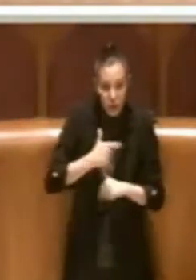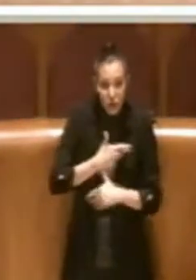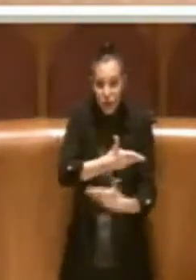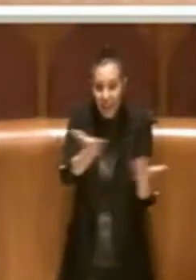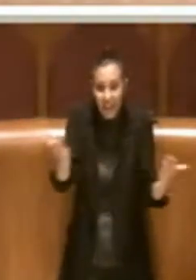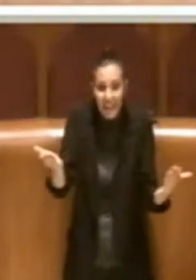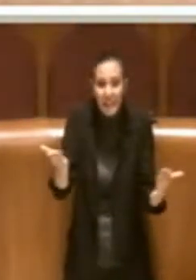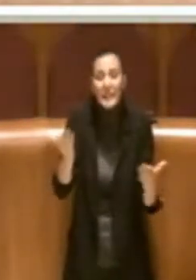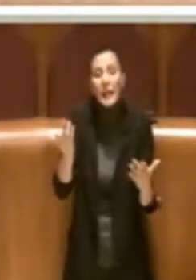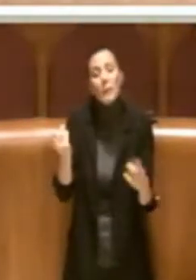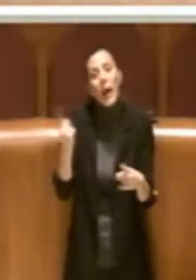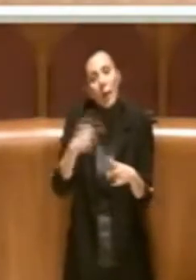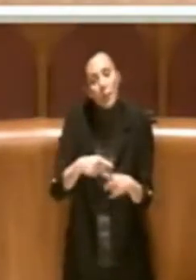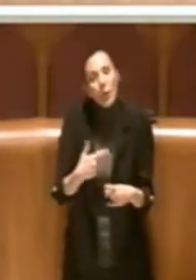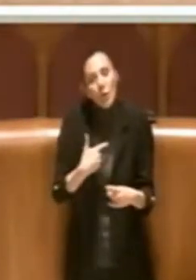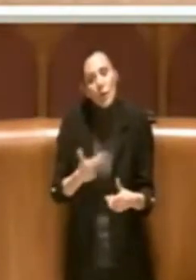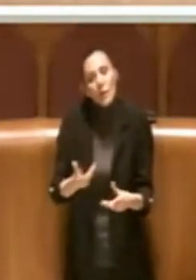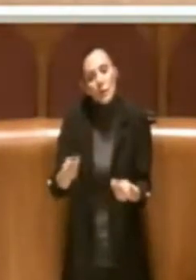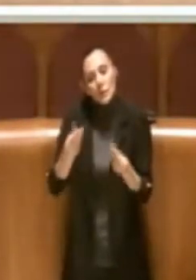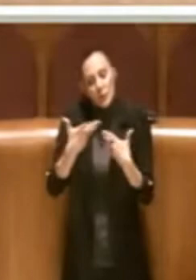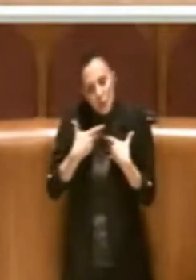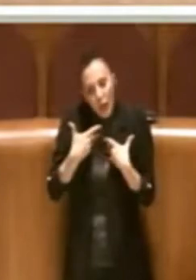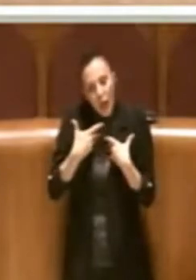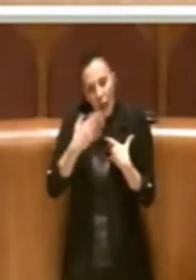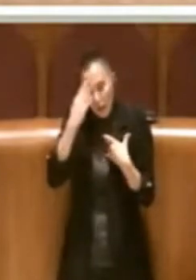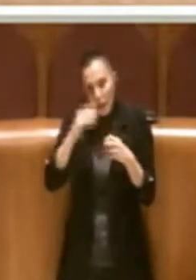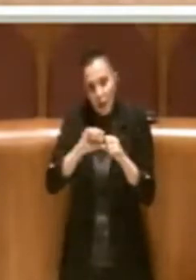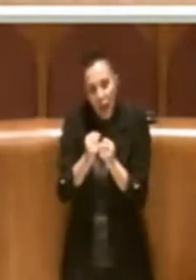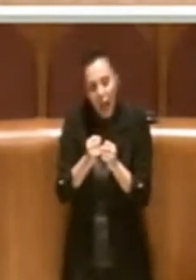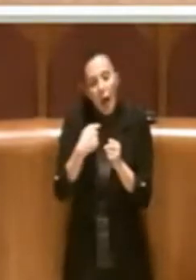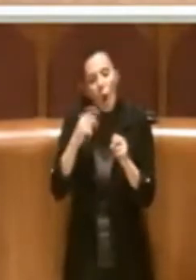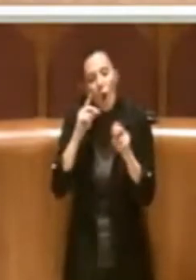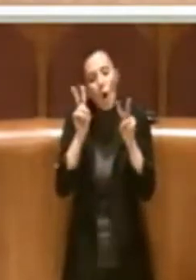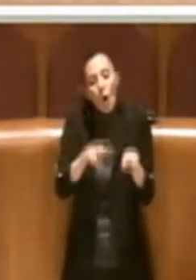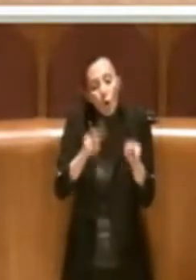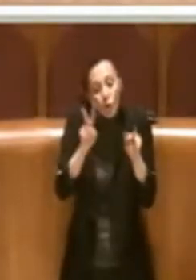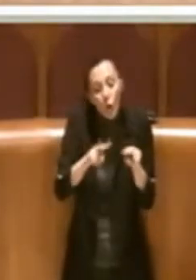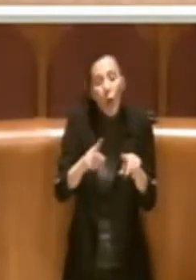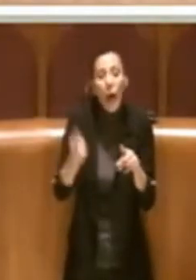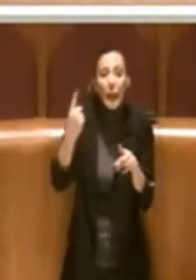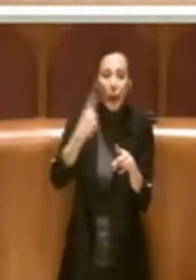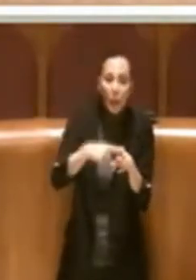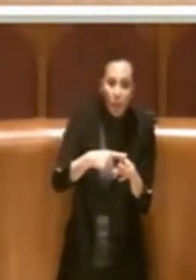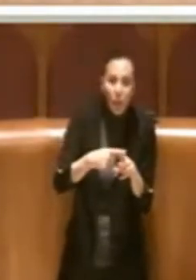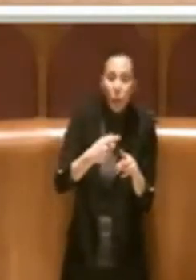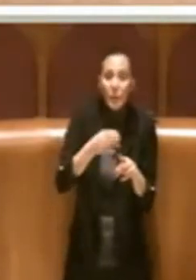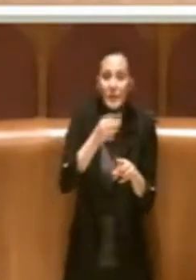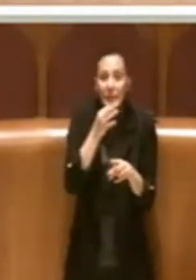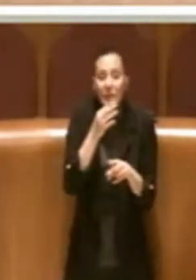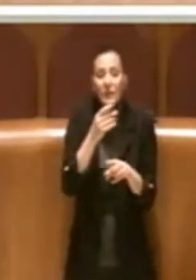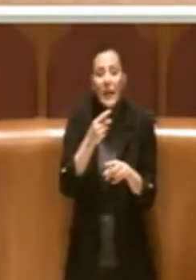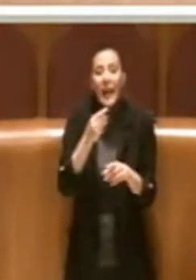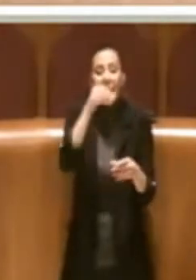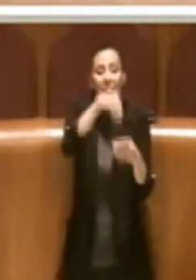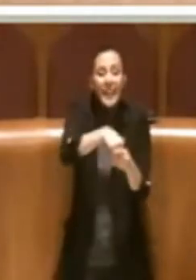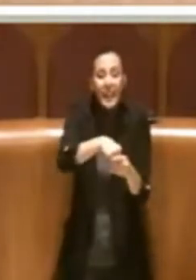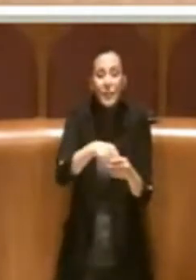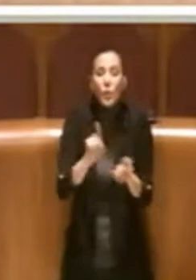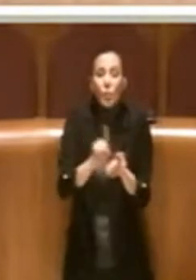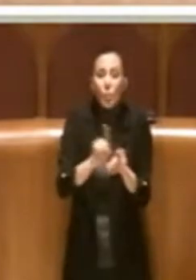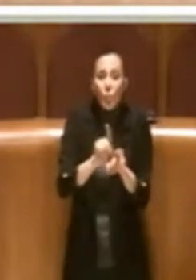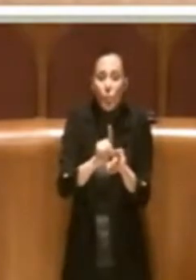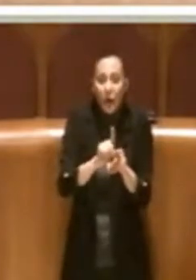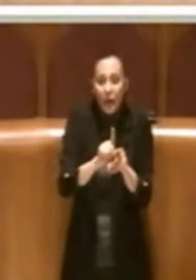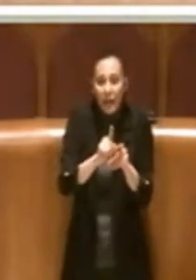assumere l'onere di custodire e di vigilare la struttura che comunque non essendo più manutenuta andrebbe comunque